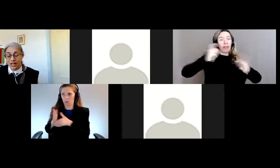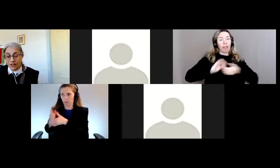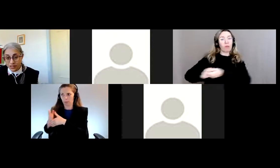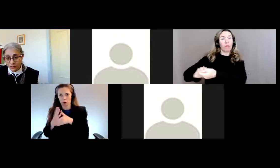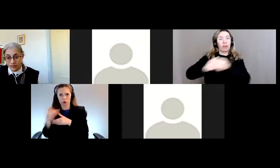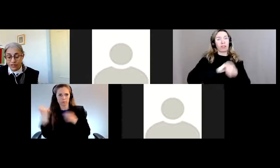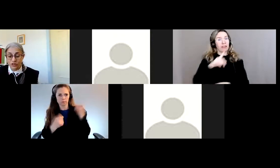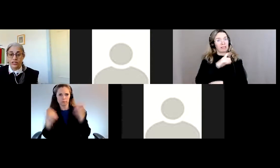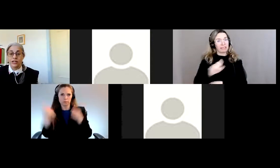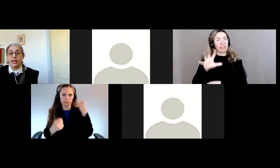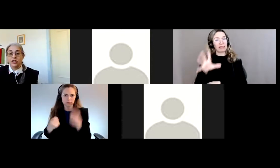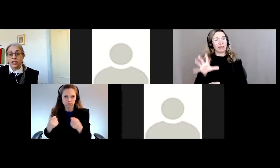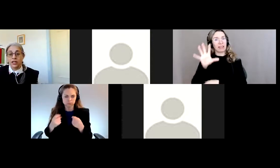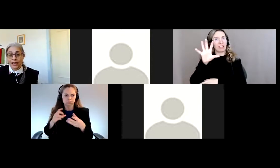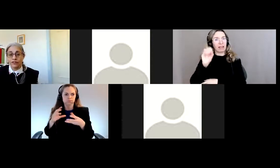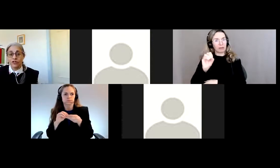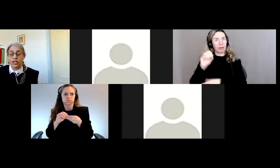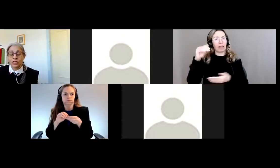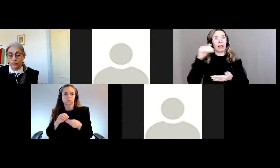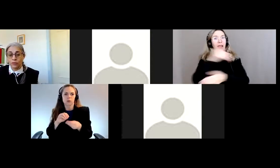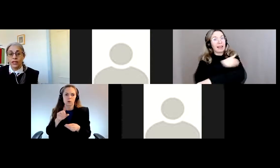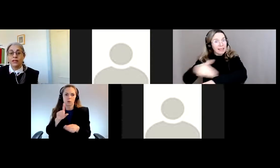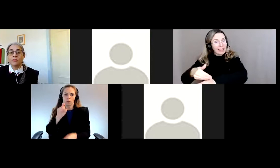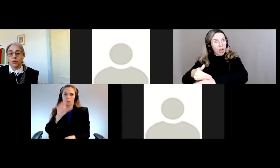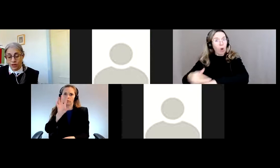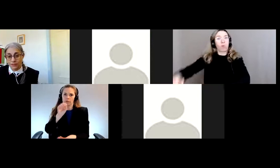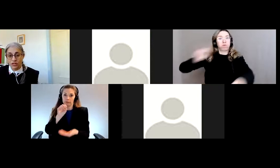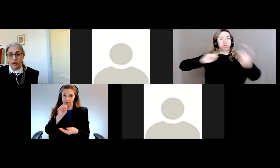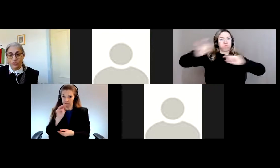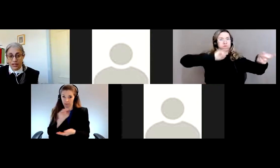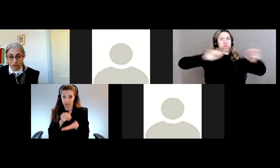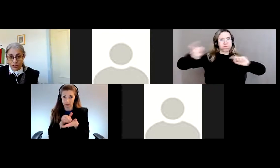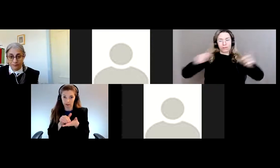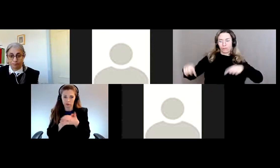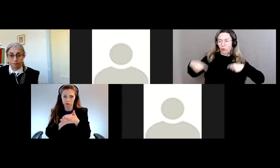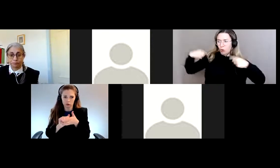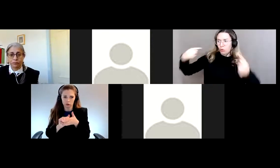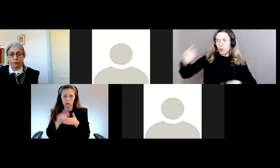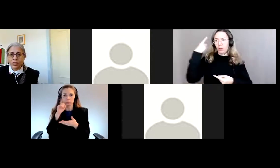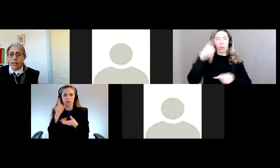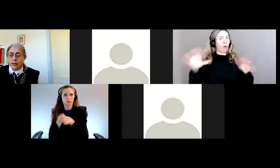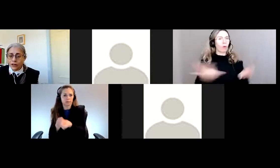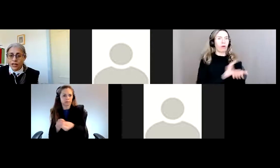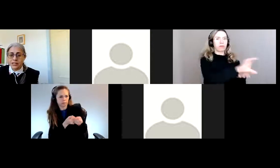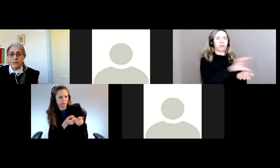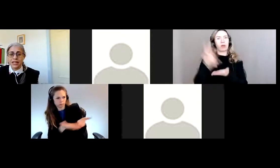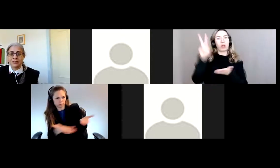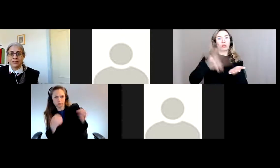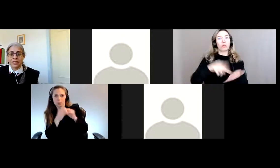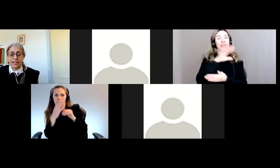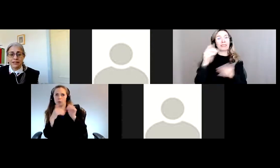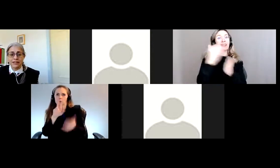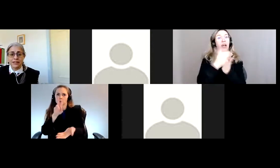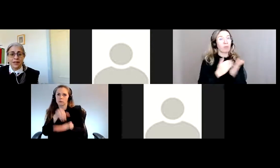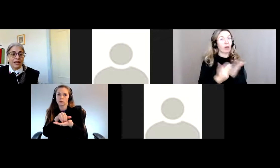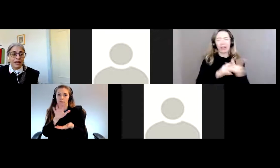150 millions de dollars pour financer plus de 2500 programmes